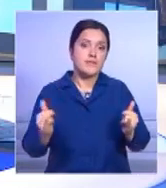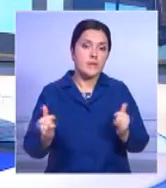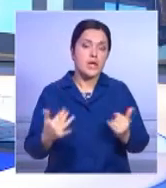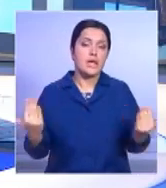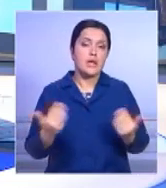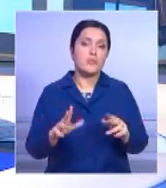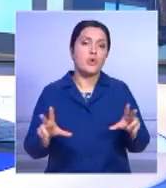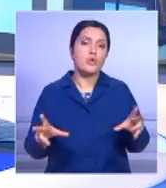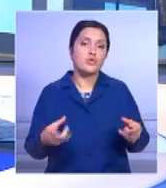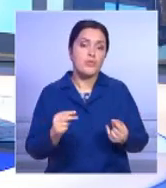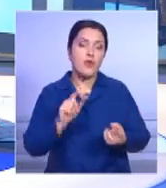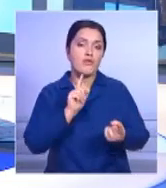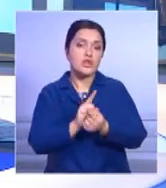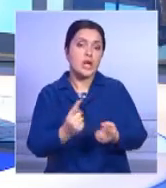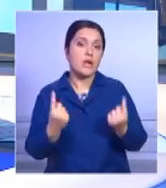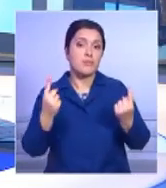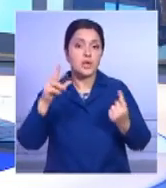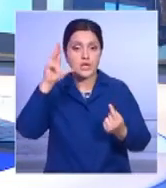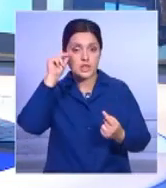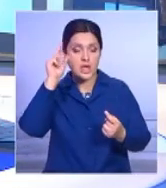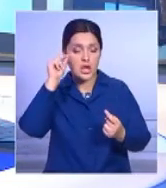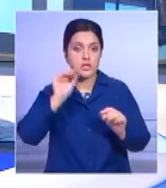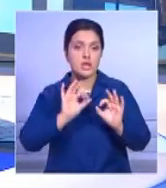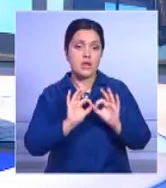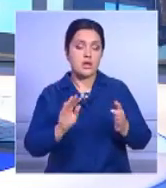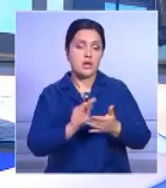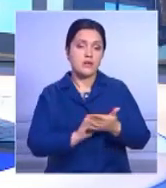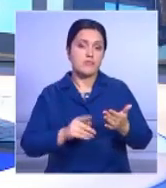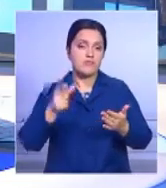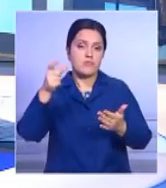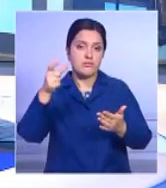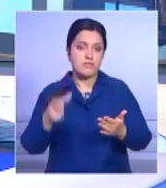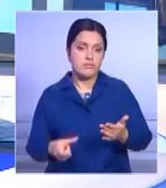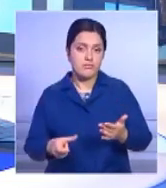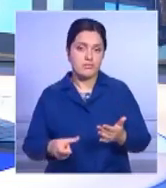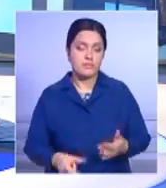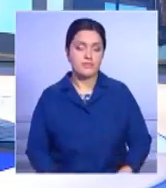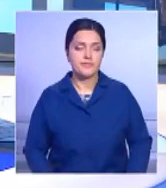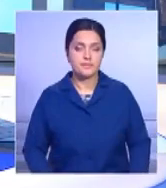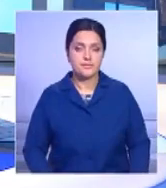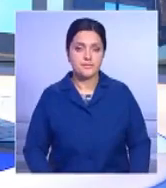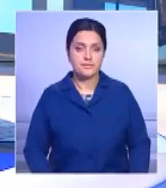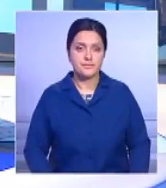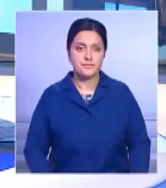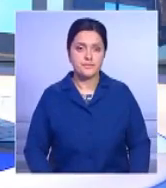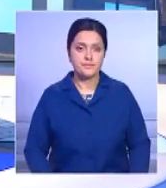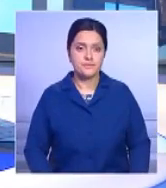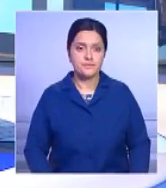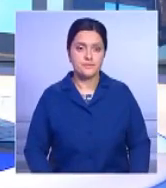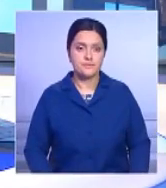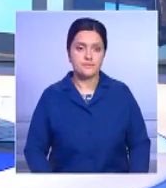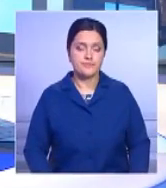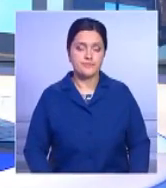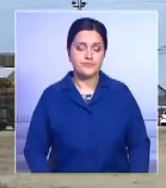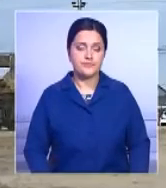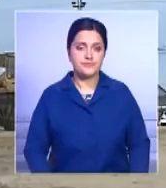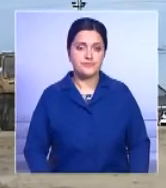Казахстана. О том, как он развивается и с какими успехами встречает юбилейную дату, расскажет Тамара Степанова.